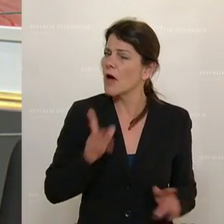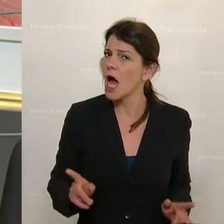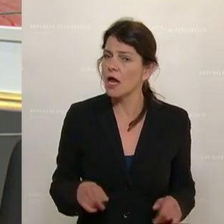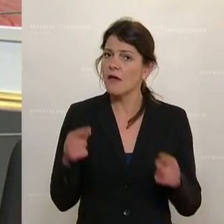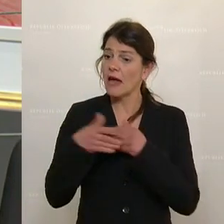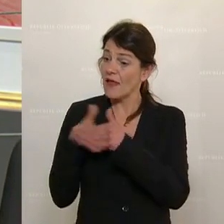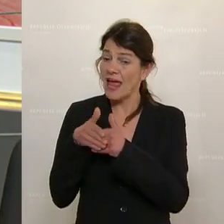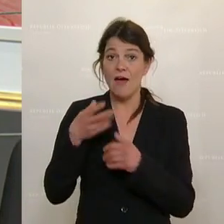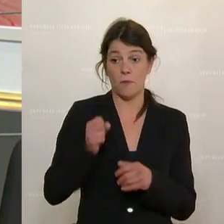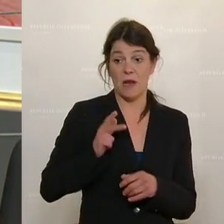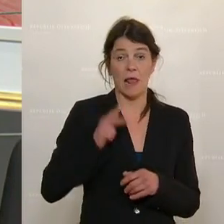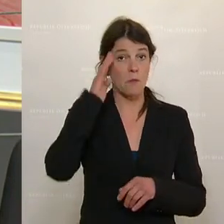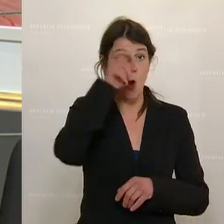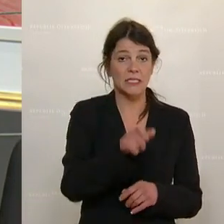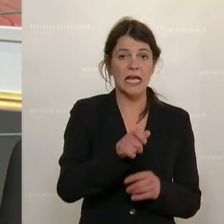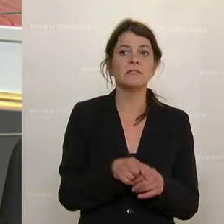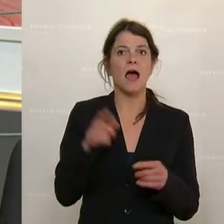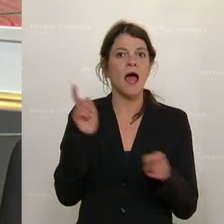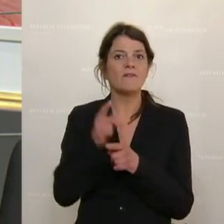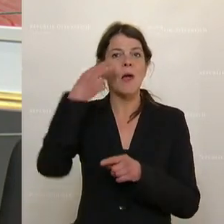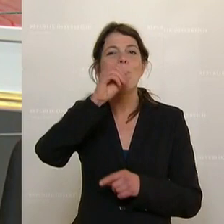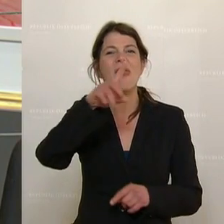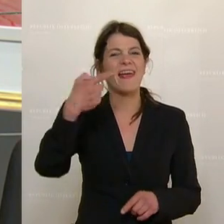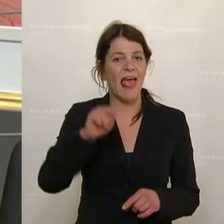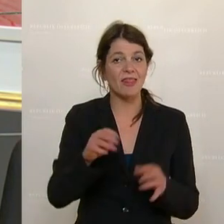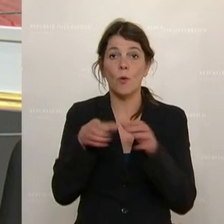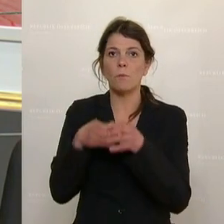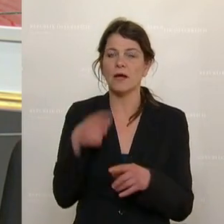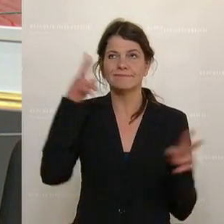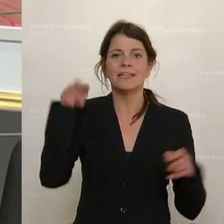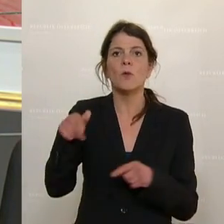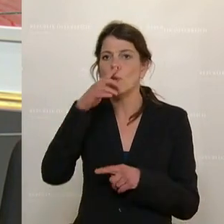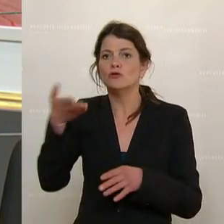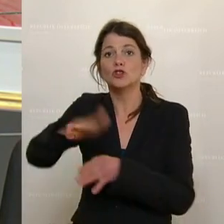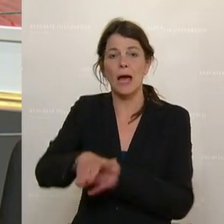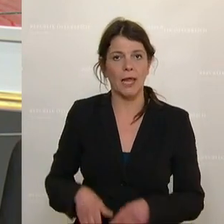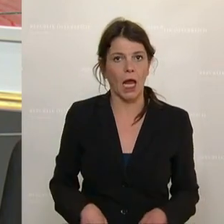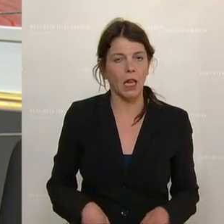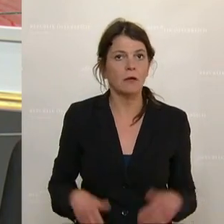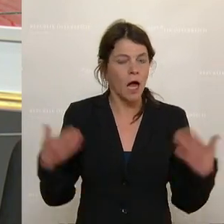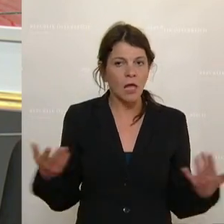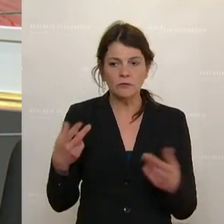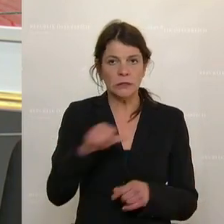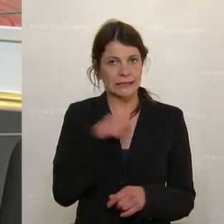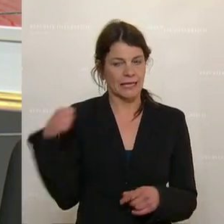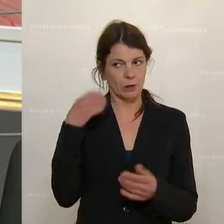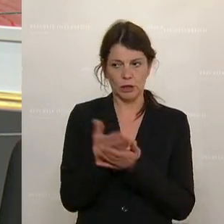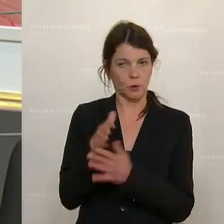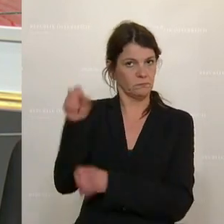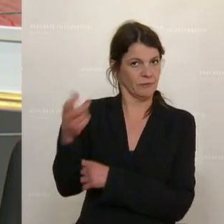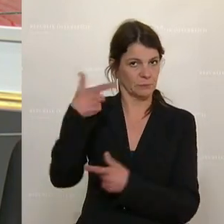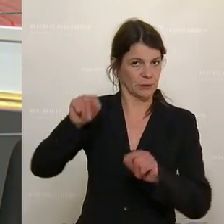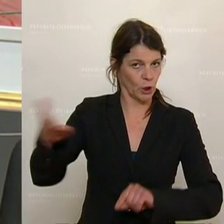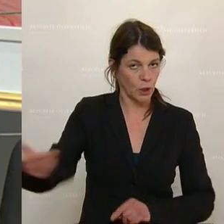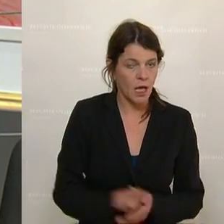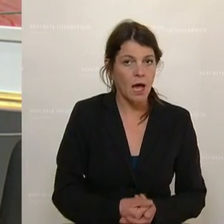des einen Kriminalpolizisten eine Hooligan-Gruppe war, die sogenannten Unsterblichen, der Name richtet sich ohnehin von selbst. Aber